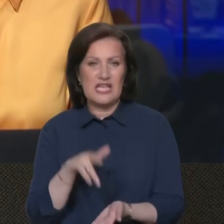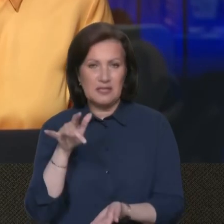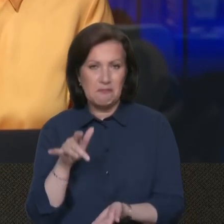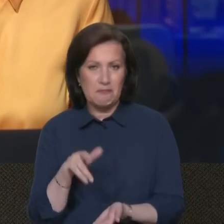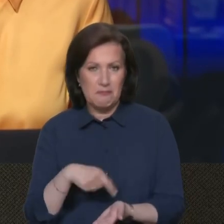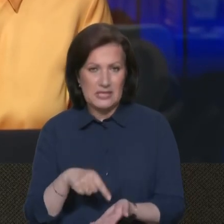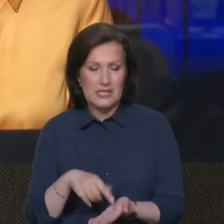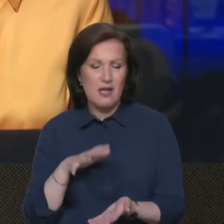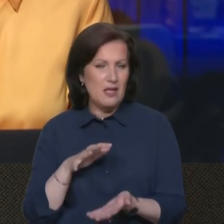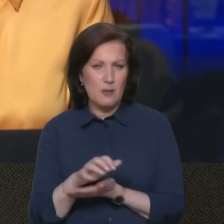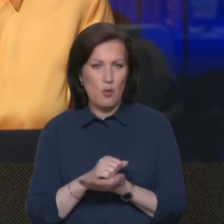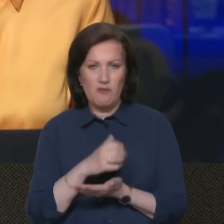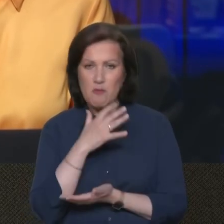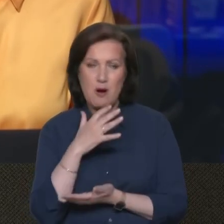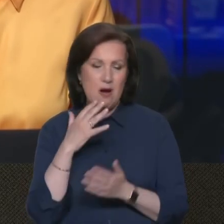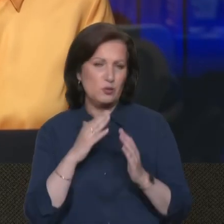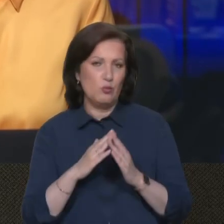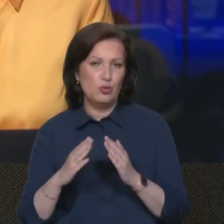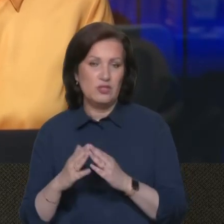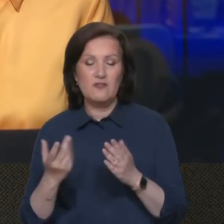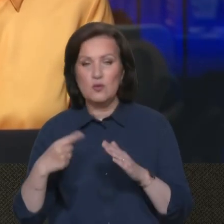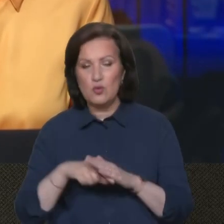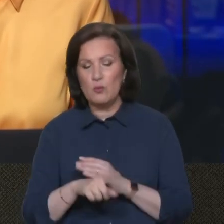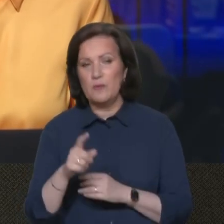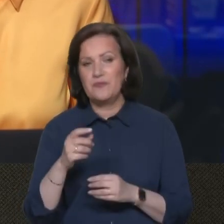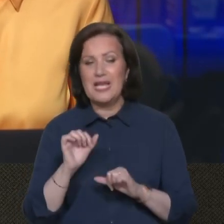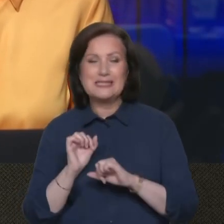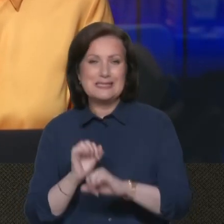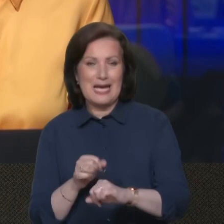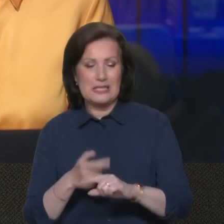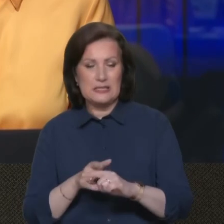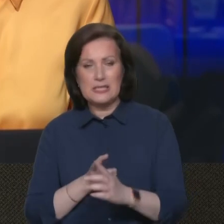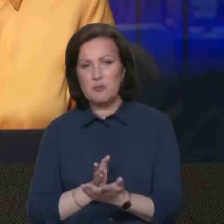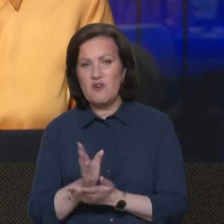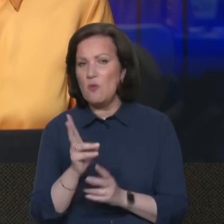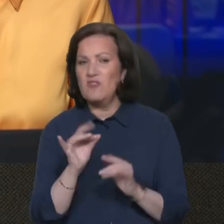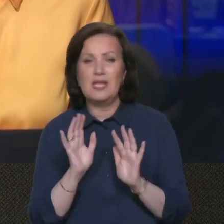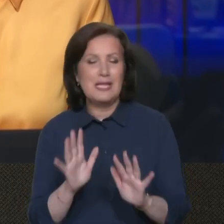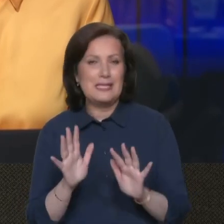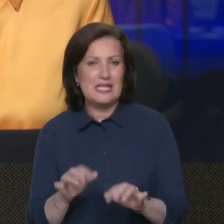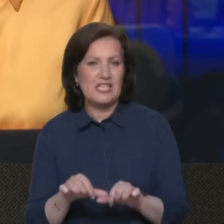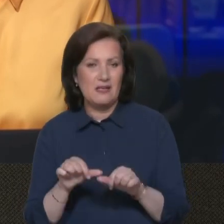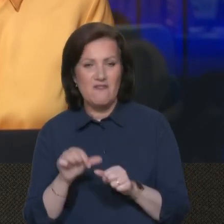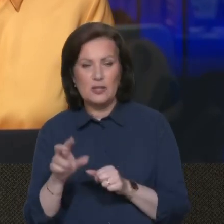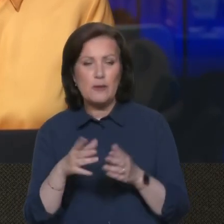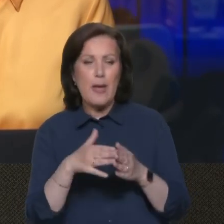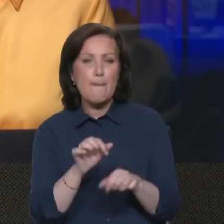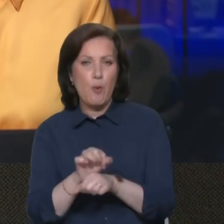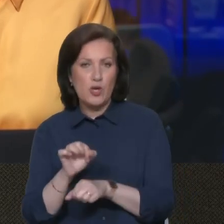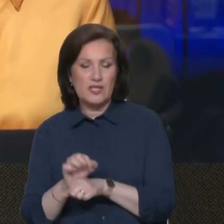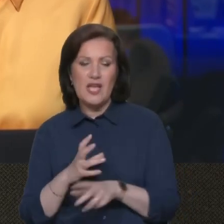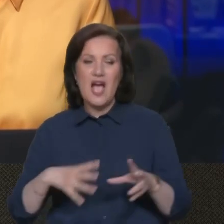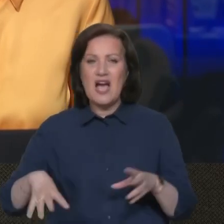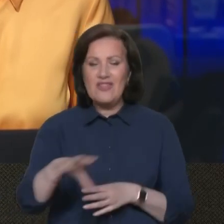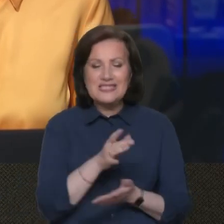і побив багато житлових будинків. Тому захист цей спрямований не тільки виключно на порти, а на